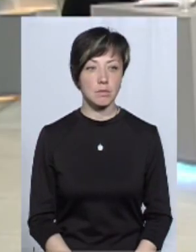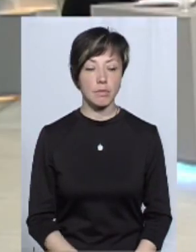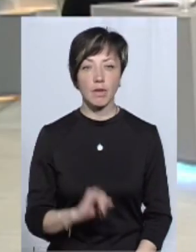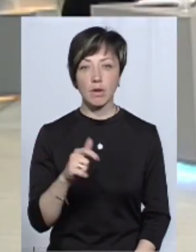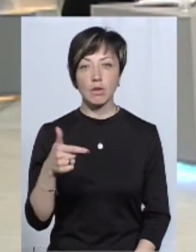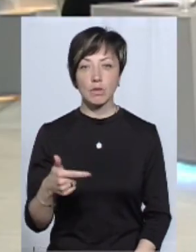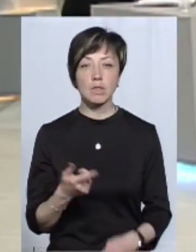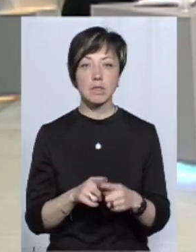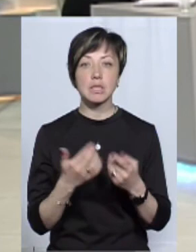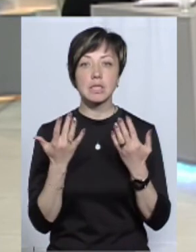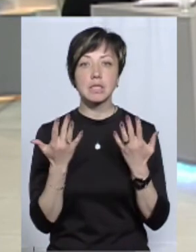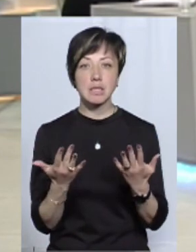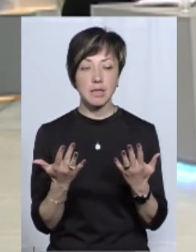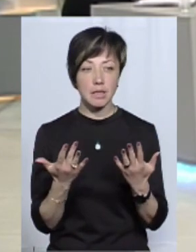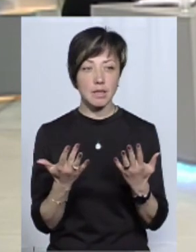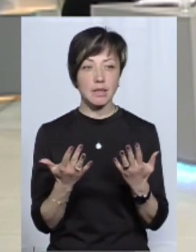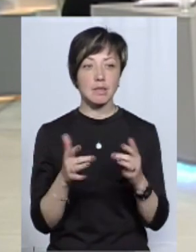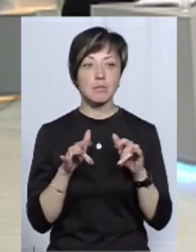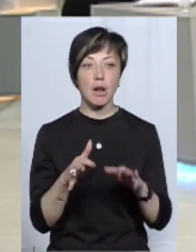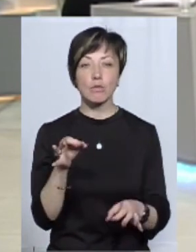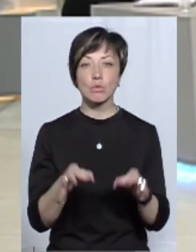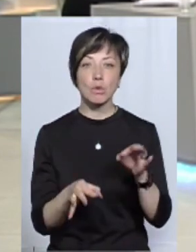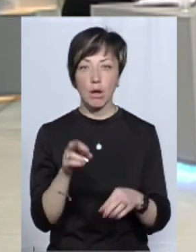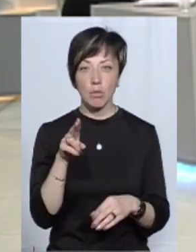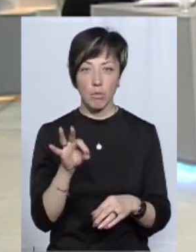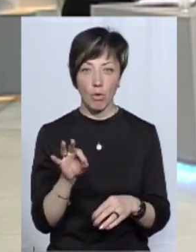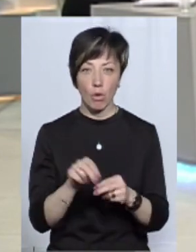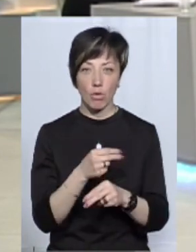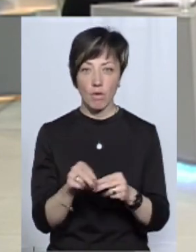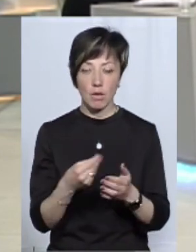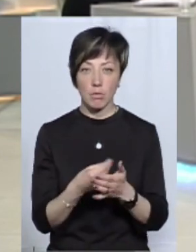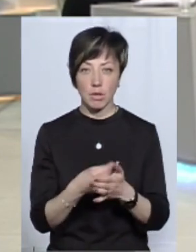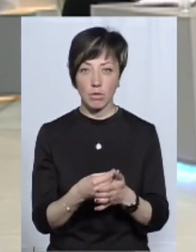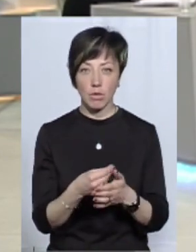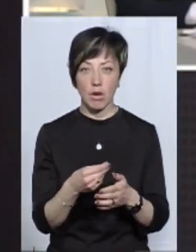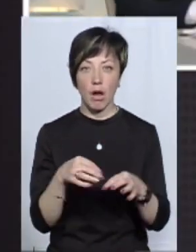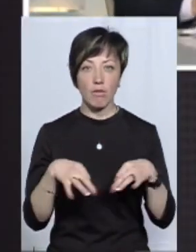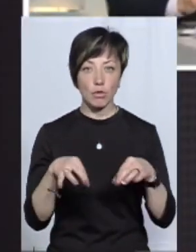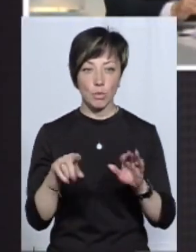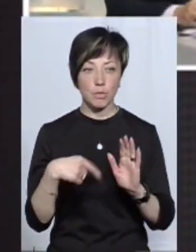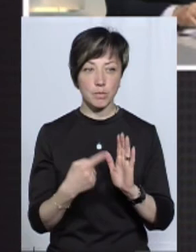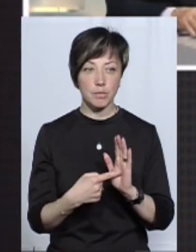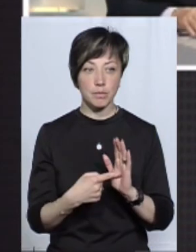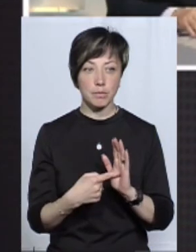Скажіть, будь ласка, скільки справ в судах по коригуванню митної вартості авто?